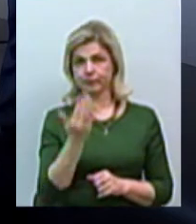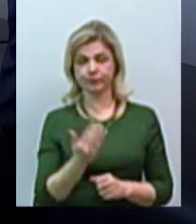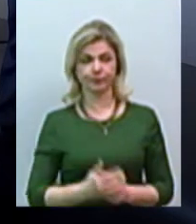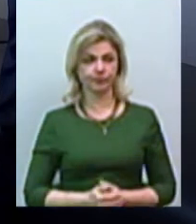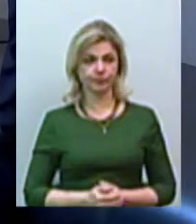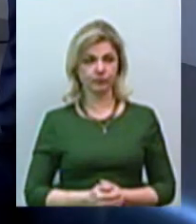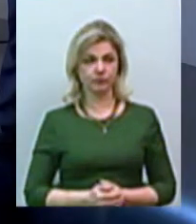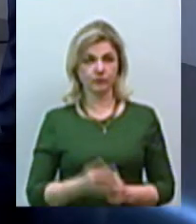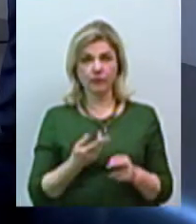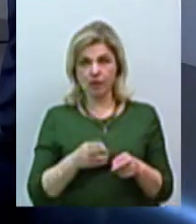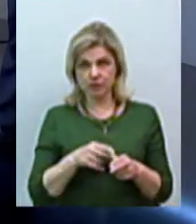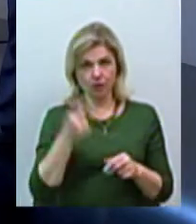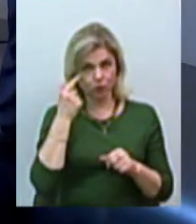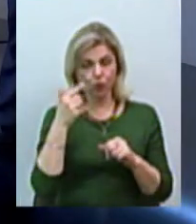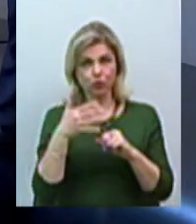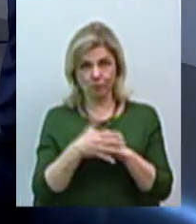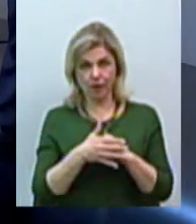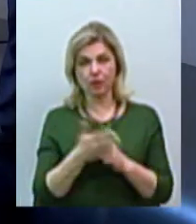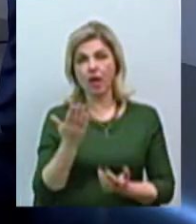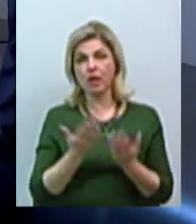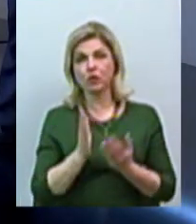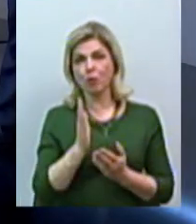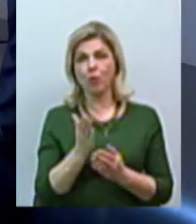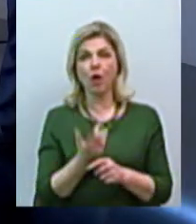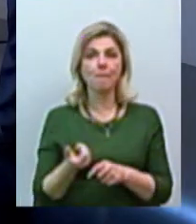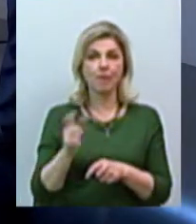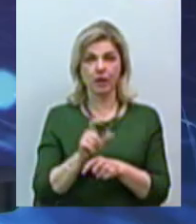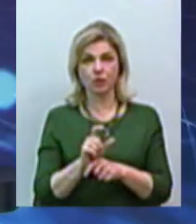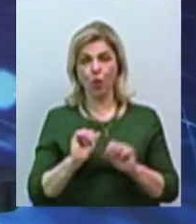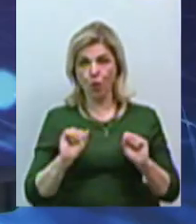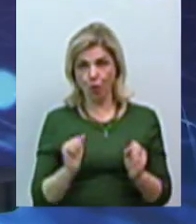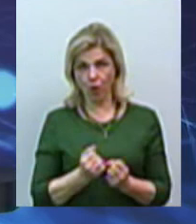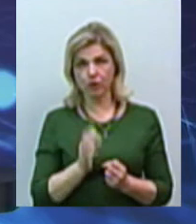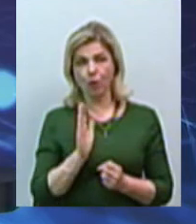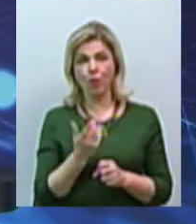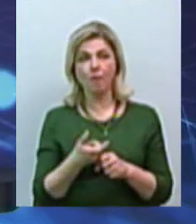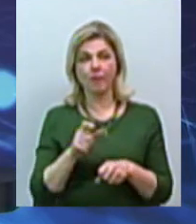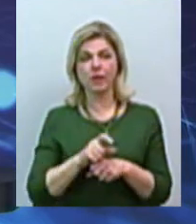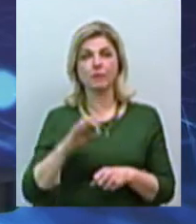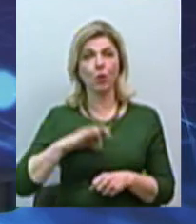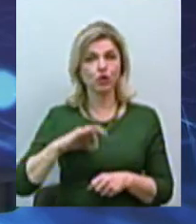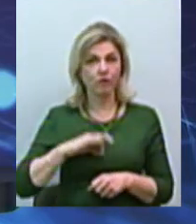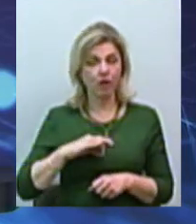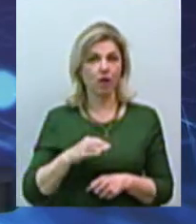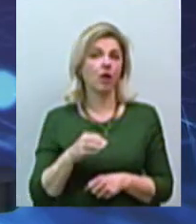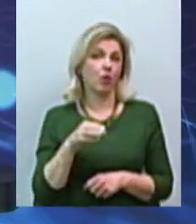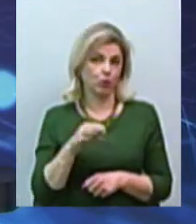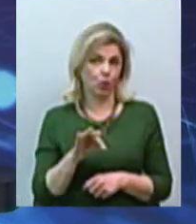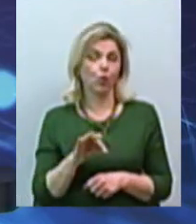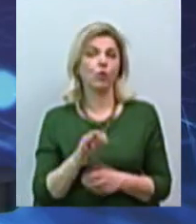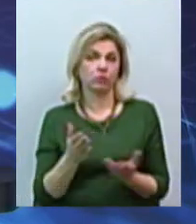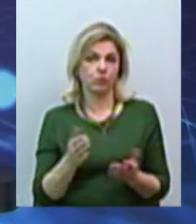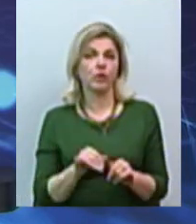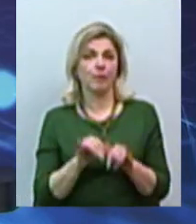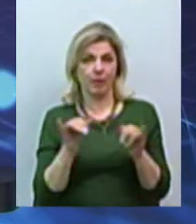це зрозуміло, якщо буде більш холодно, буде більше споживання, то, звісно, і збільшиться